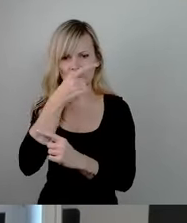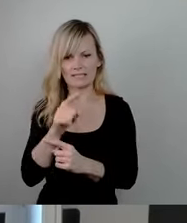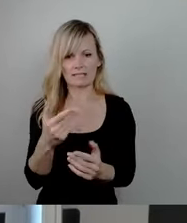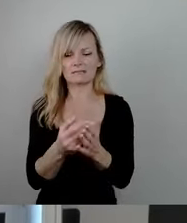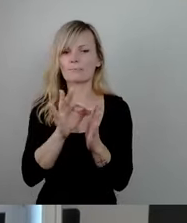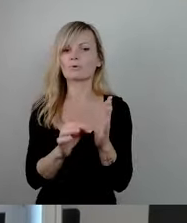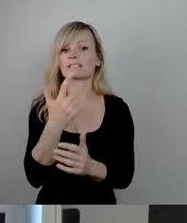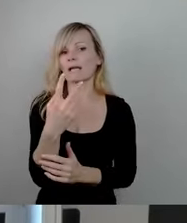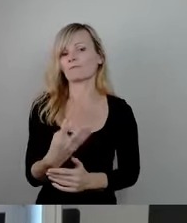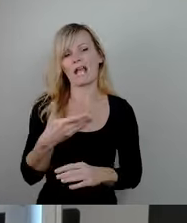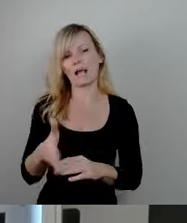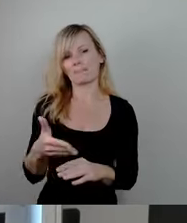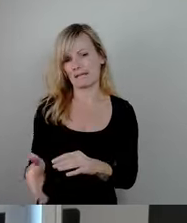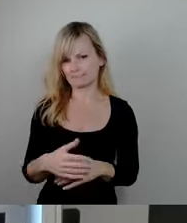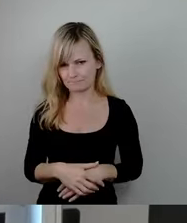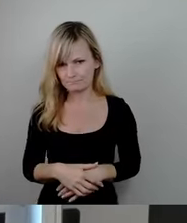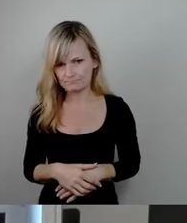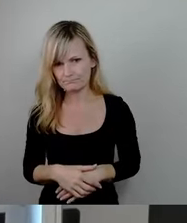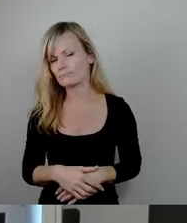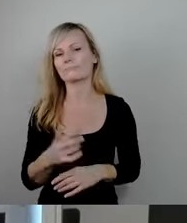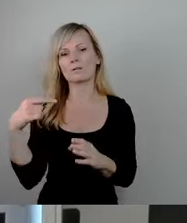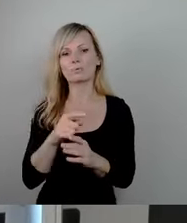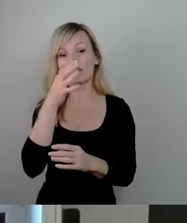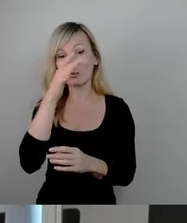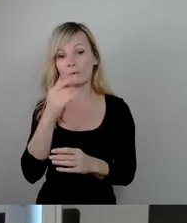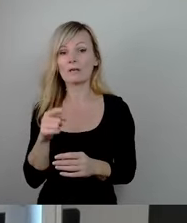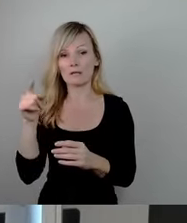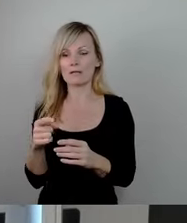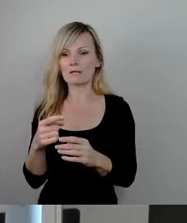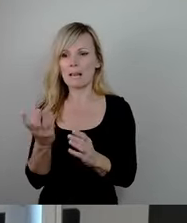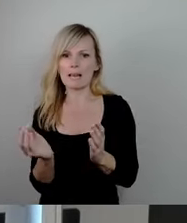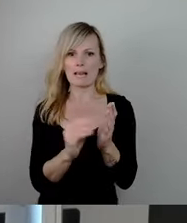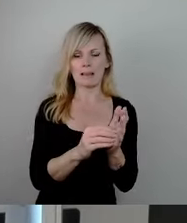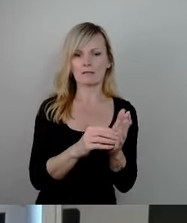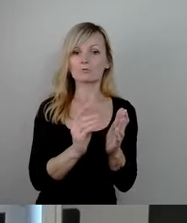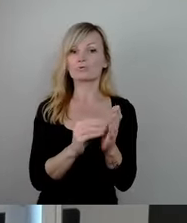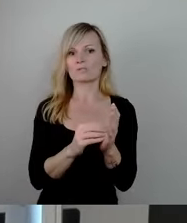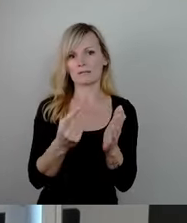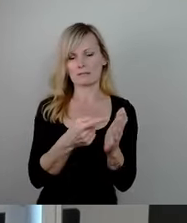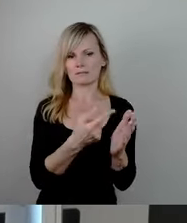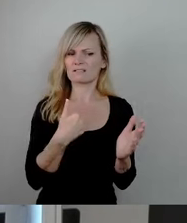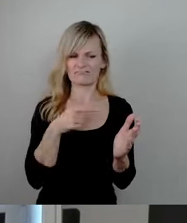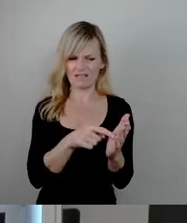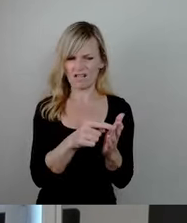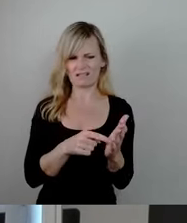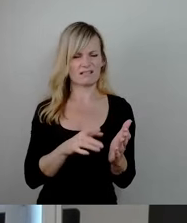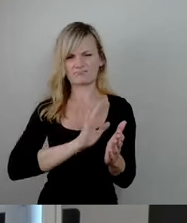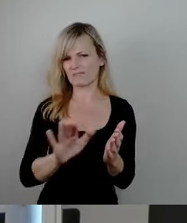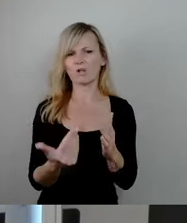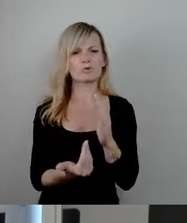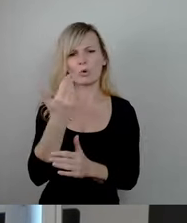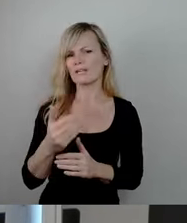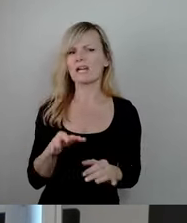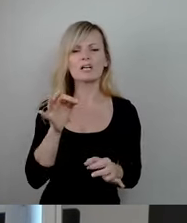durch Betreiben der Grünen ja in den Ausschussbericht hineingeschrieben. Wir brauchen hier keine neue Spielwiese für